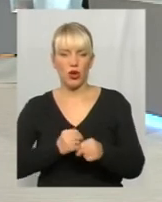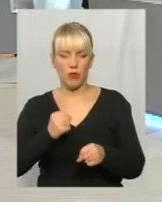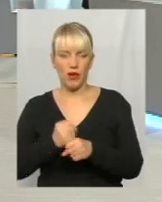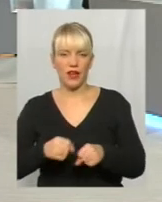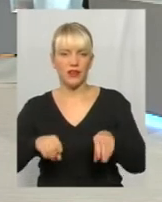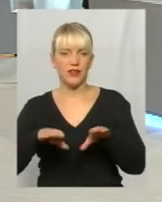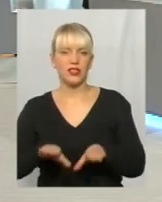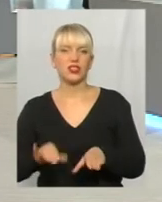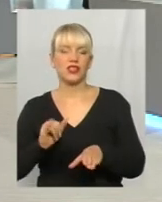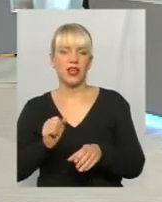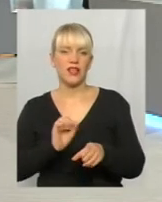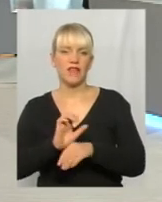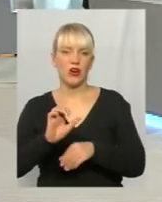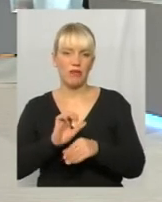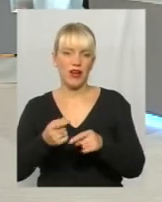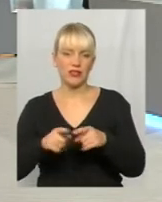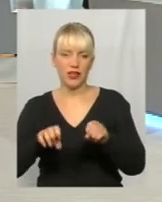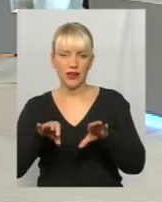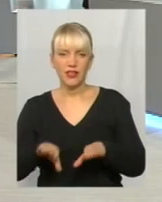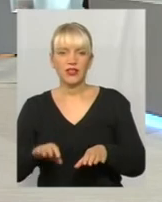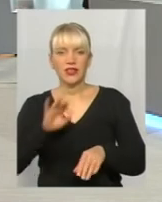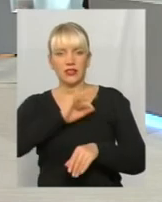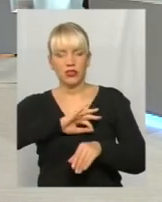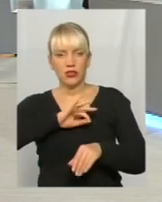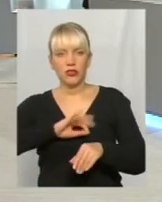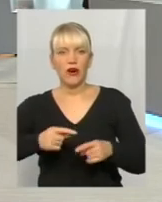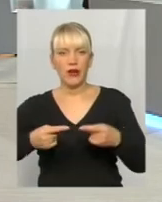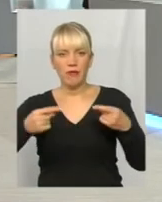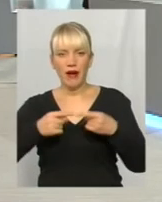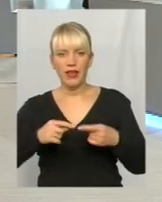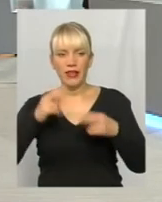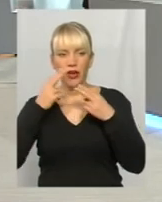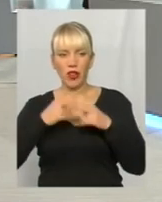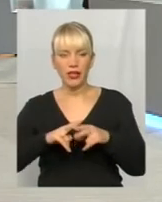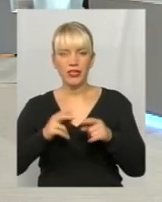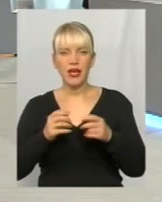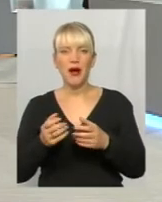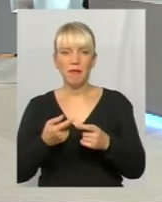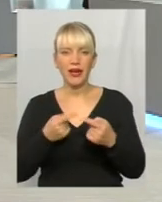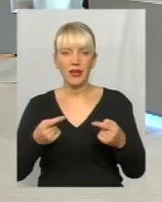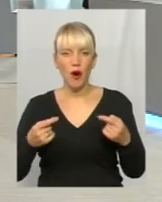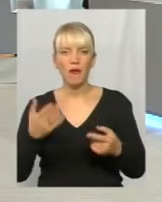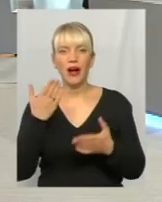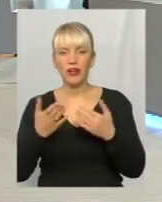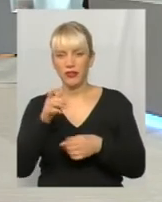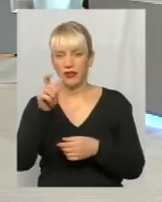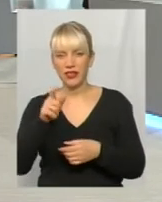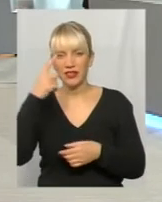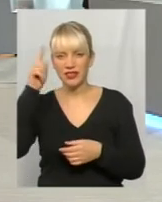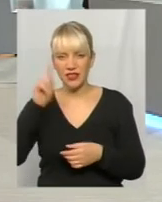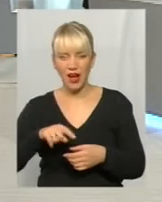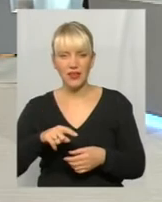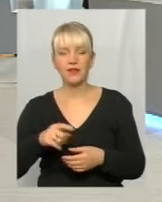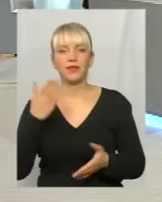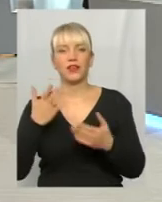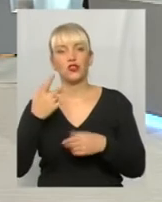І ці рішення виробляючи, він застосовує певні технологічні прийоми. Але це якщо він знає ці прийоми, якщо